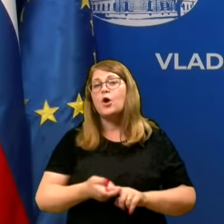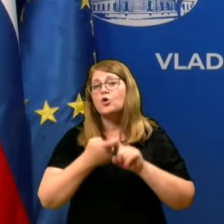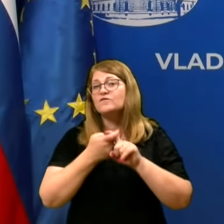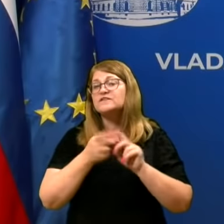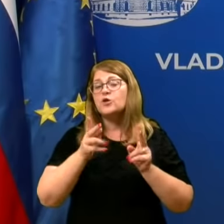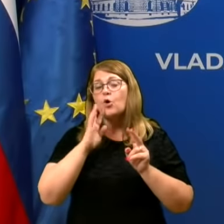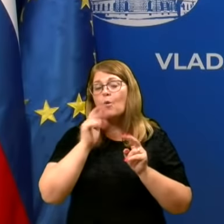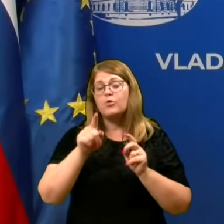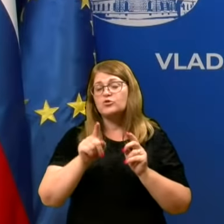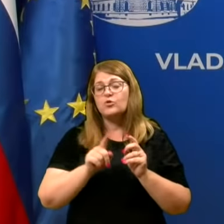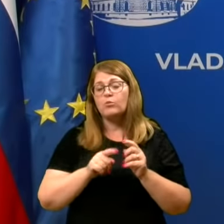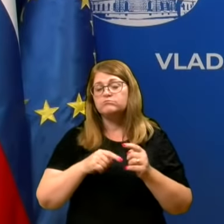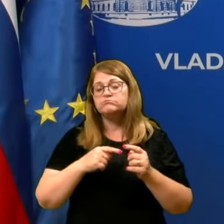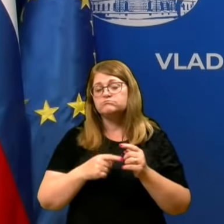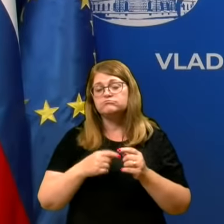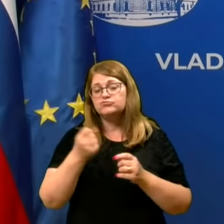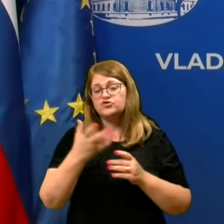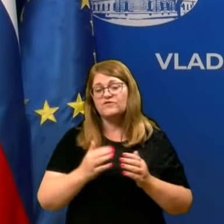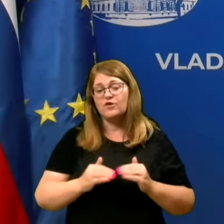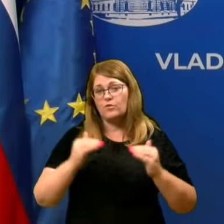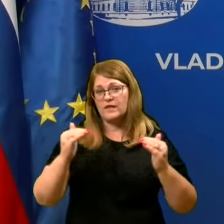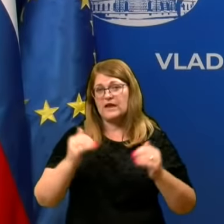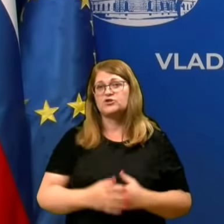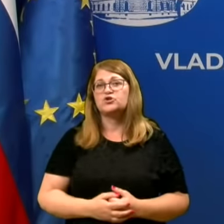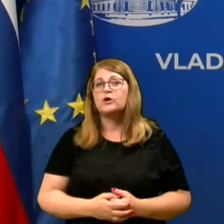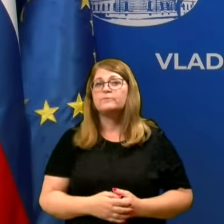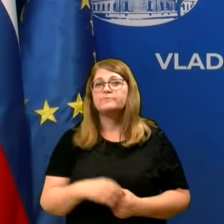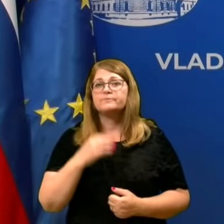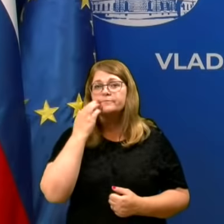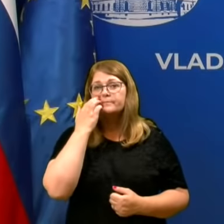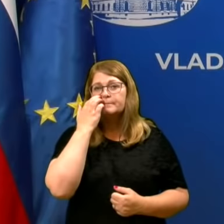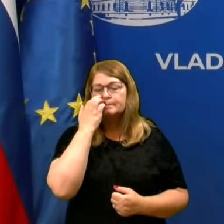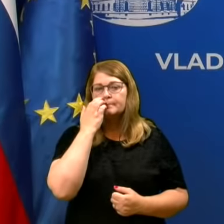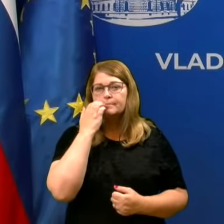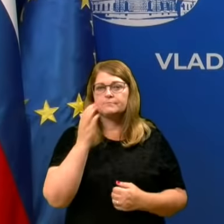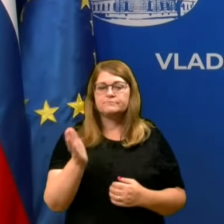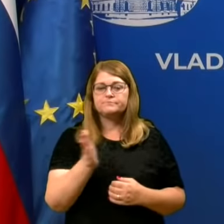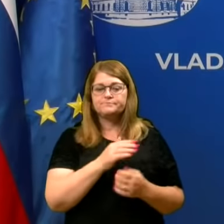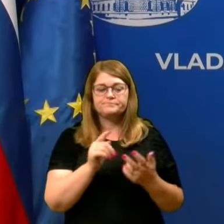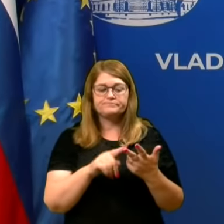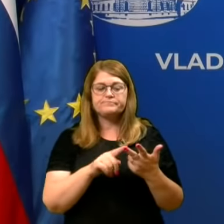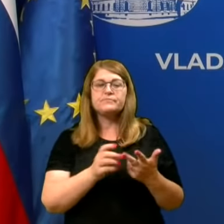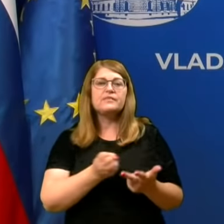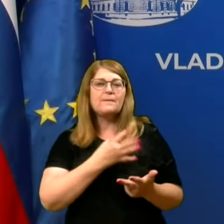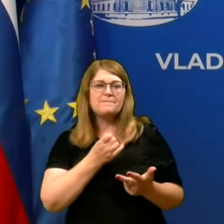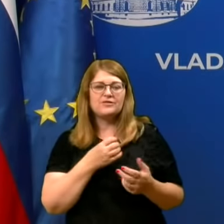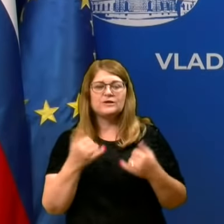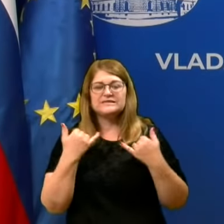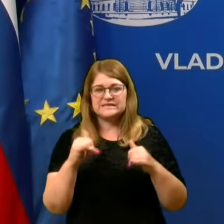kako bo šla, kako bo razvoj teh, k primeru, v nadaljnem. Nočni klub, ne, maturanski izleti.